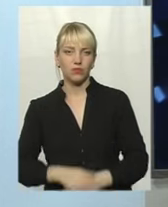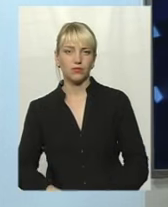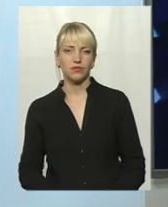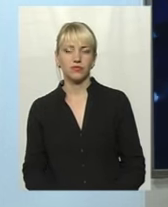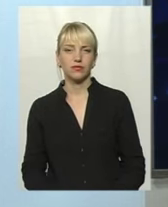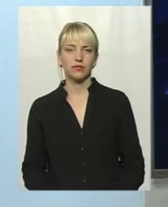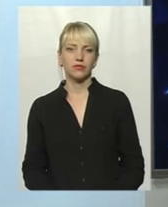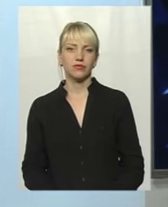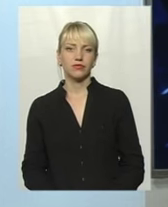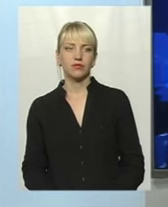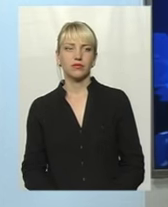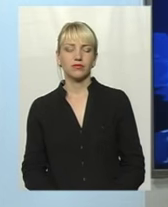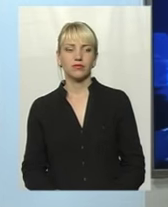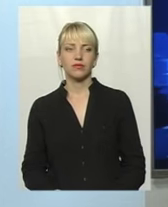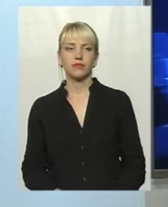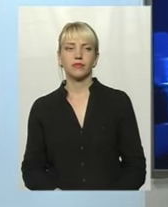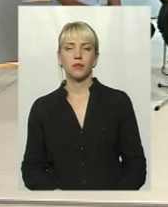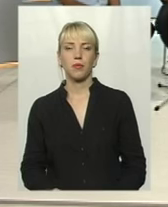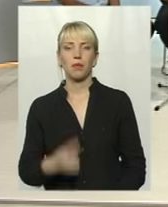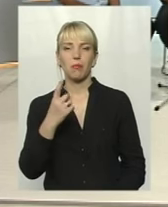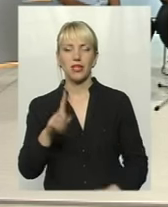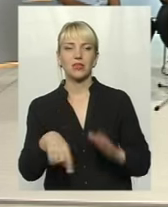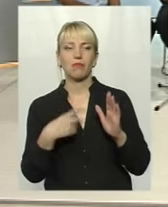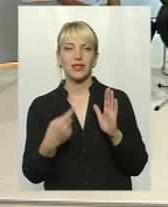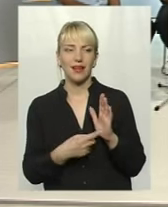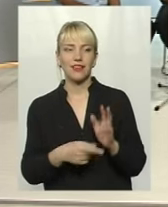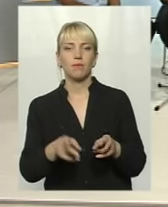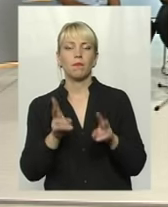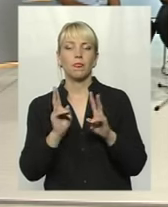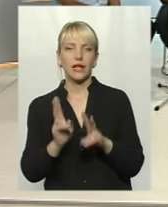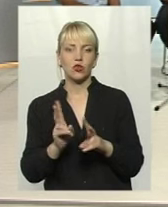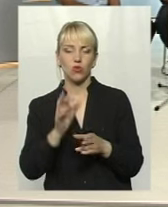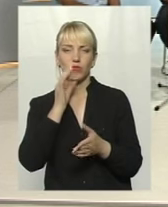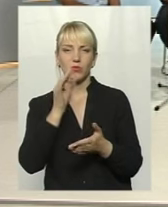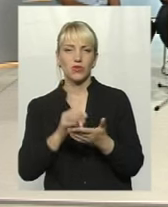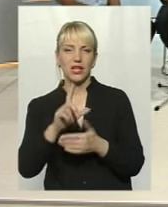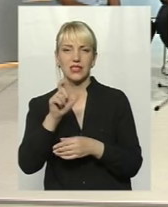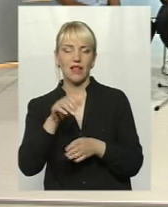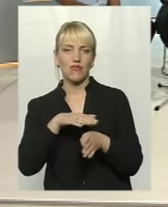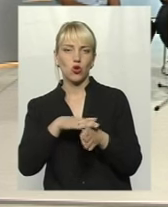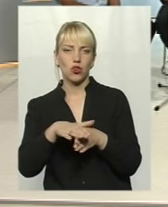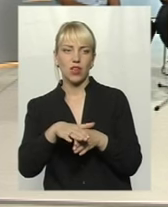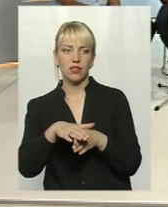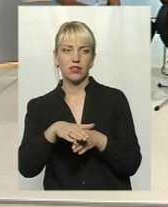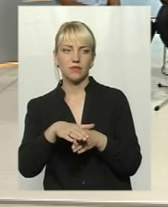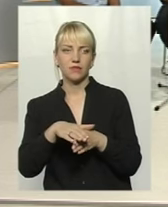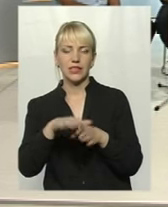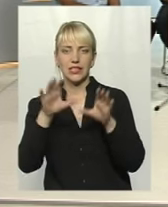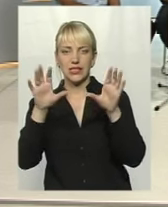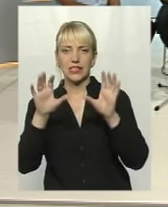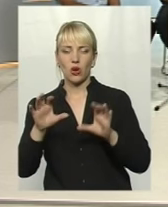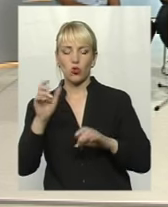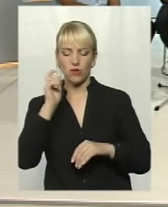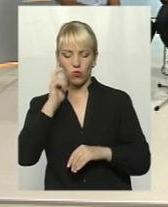Отже, перше запитання. Хто відповідає за виконання законів